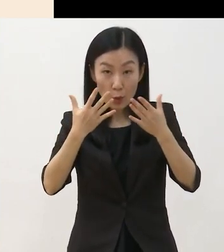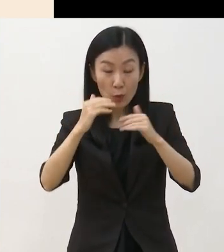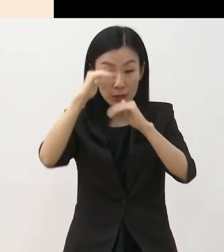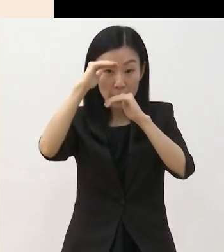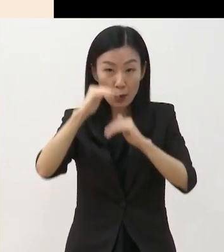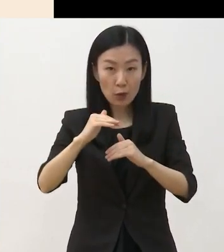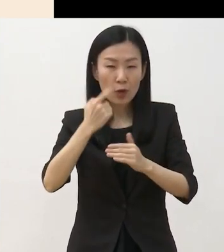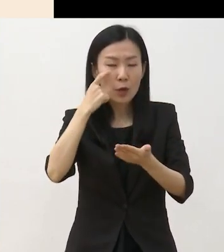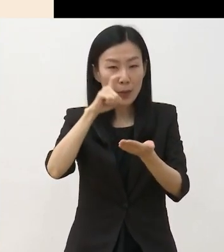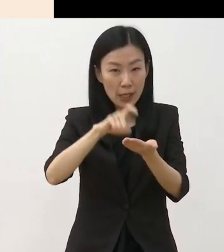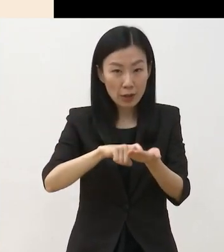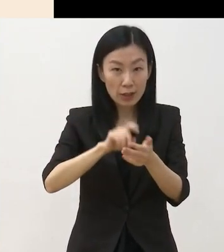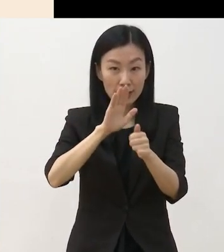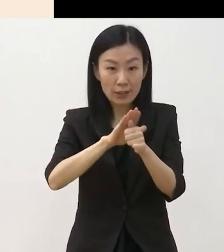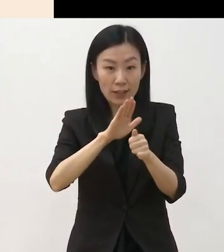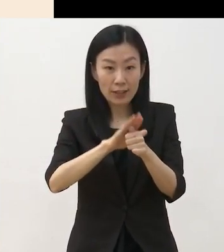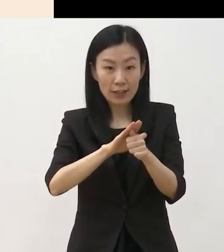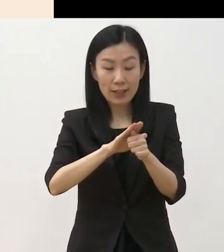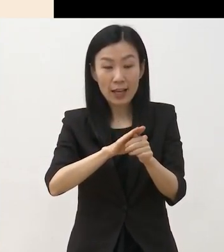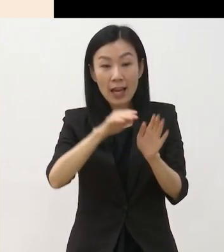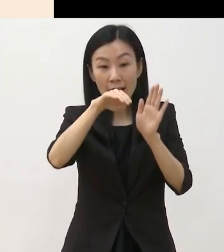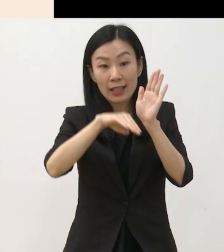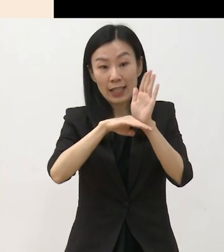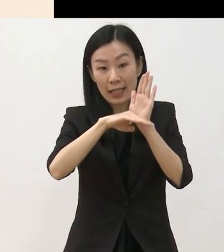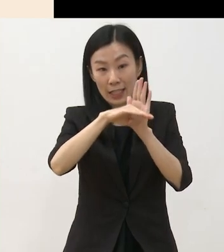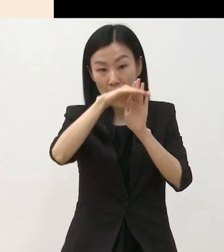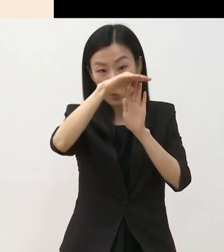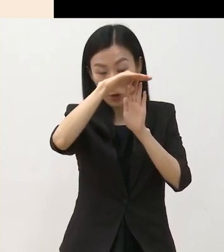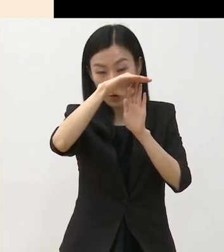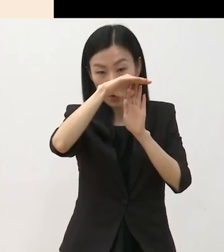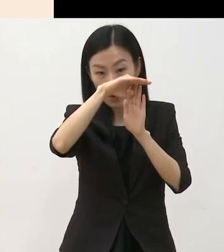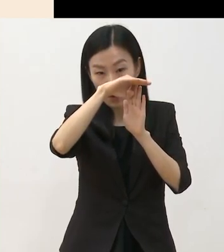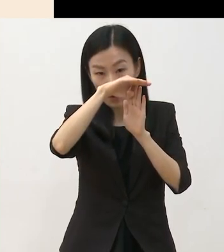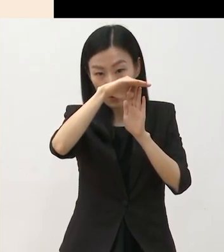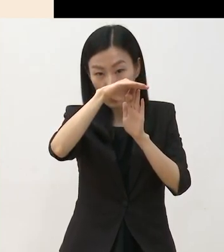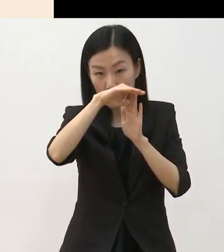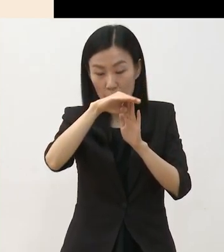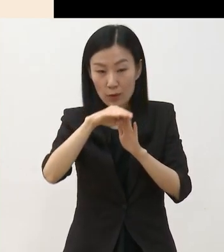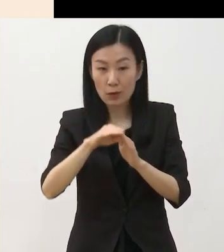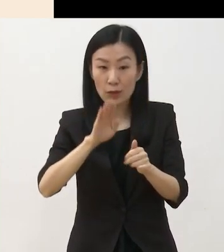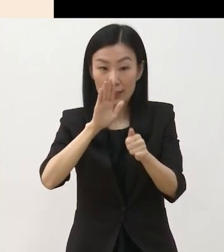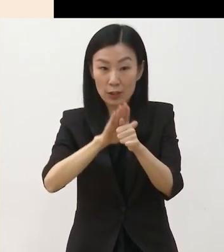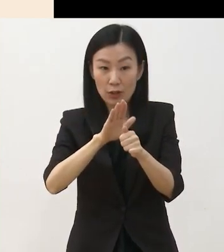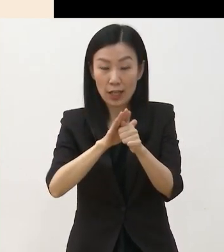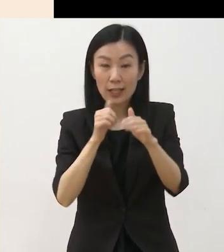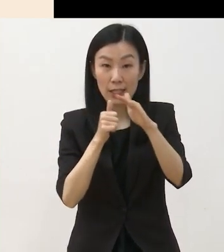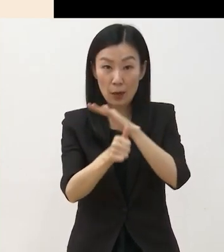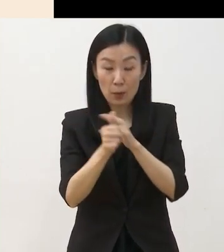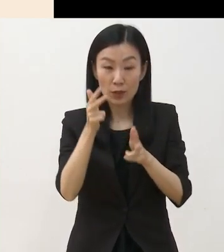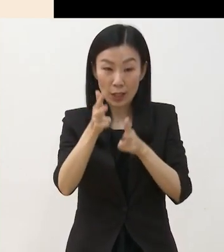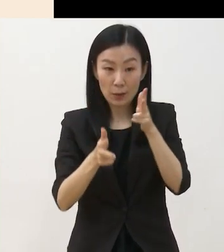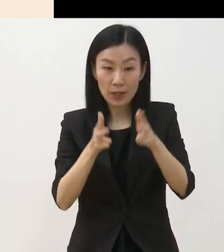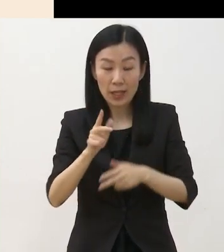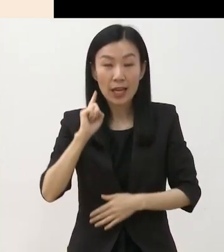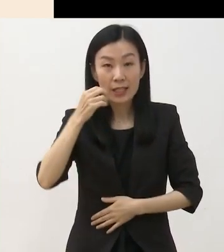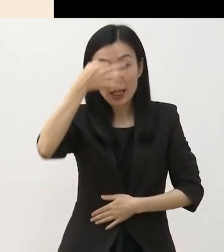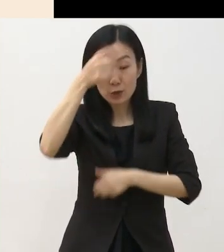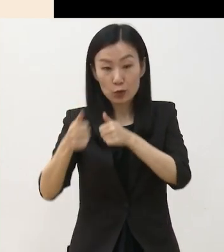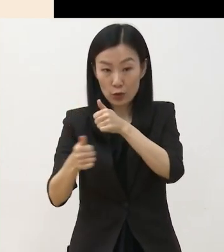지원하는 사업입니다 단계별 지원인 창작 산실의 대표 사업입니다 예술위가